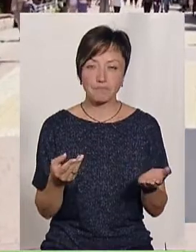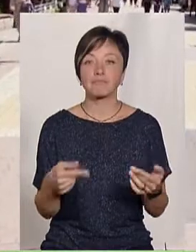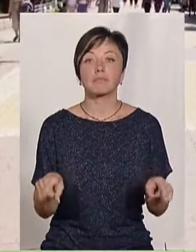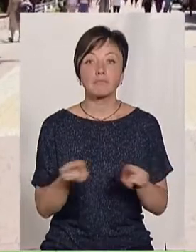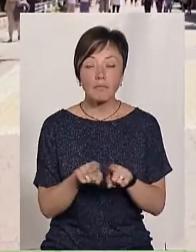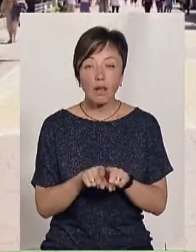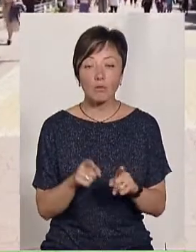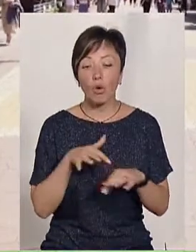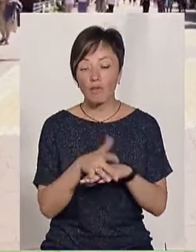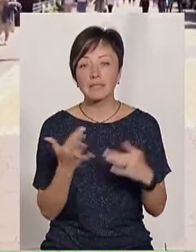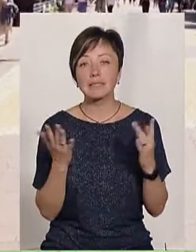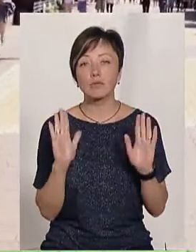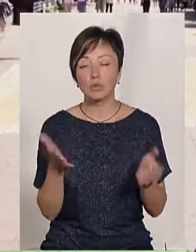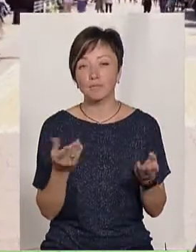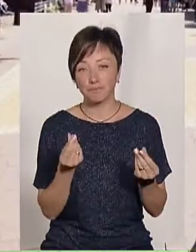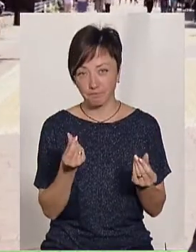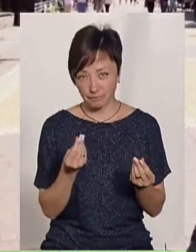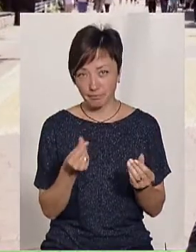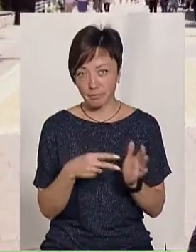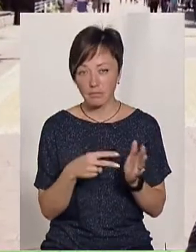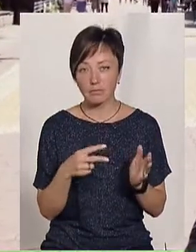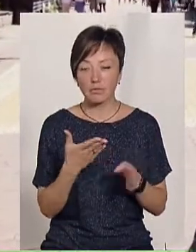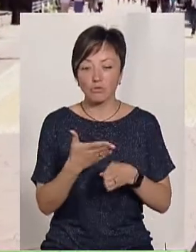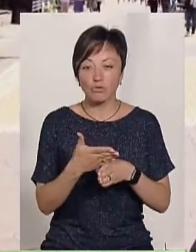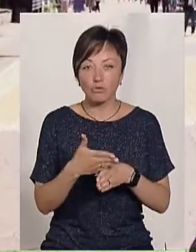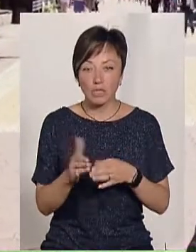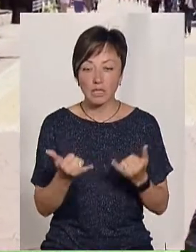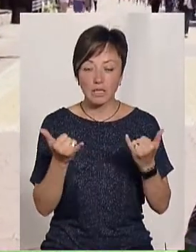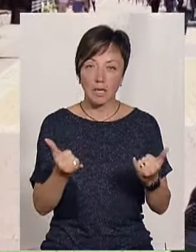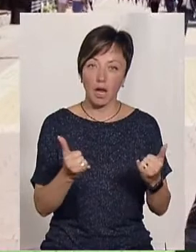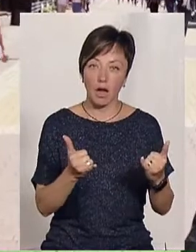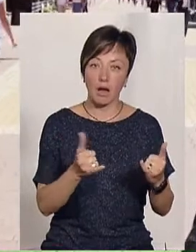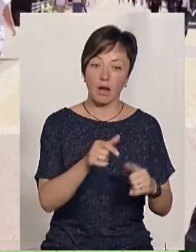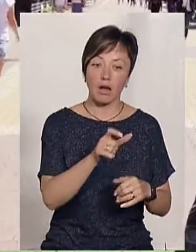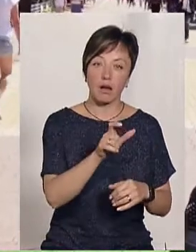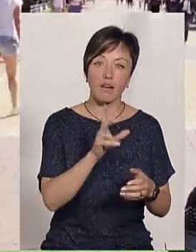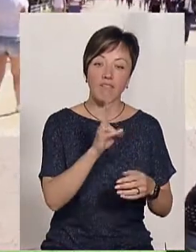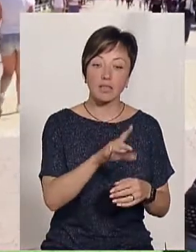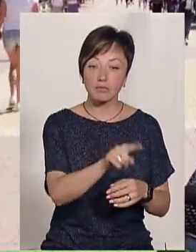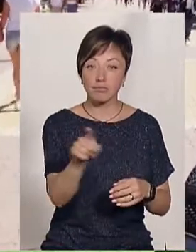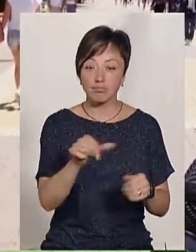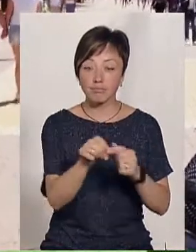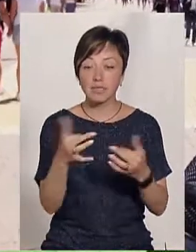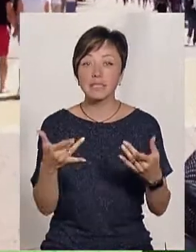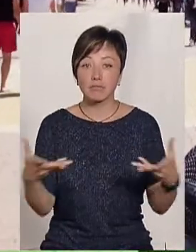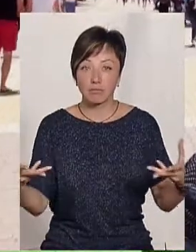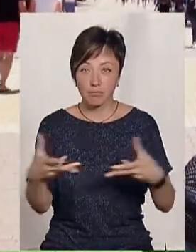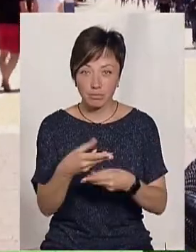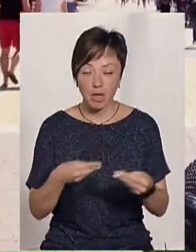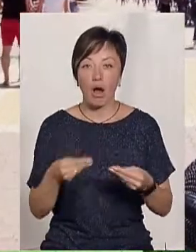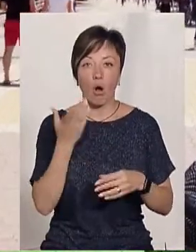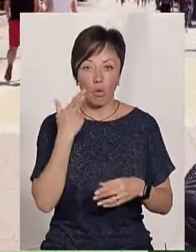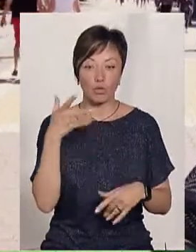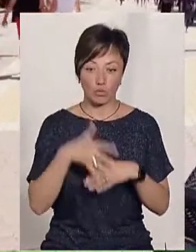порахували, скільки буде коштувати частка для будинку і частка кожної квартири. Коли люди чітко розуміють свою